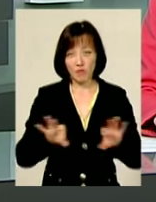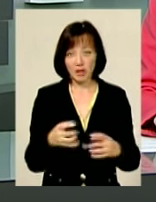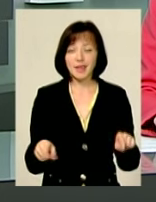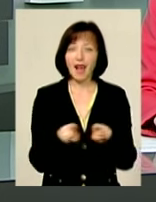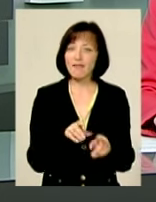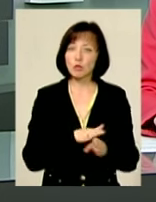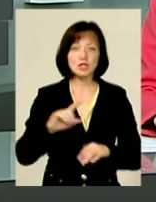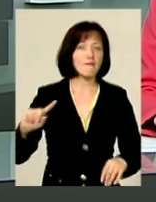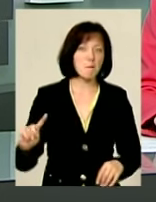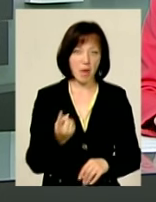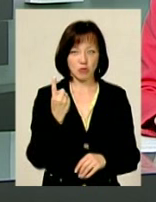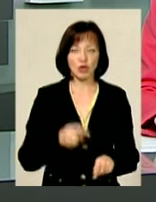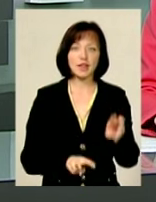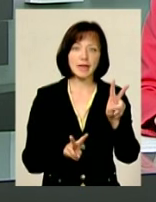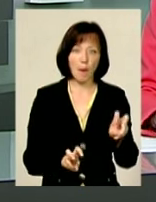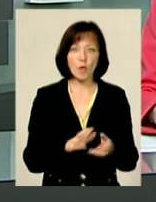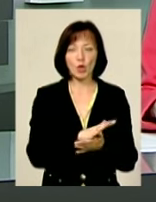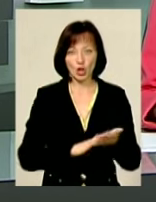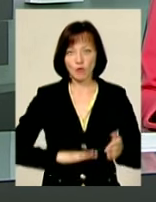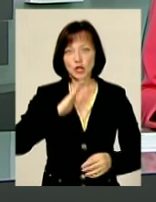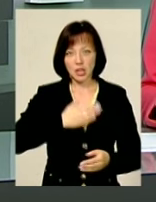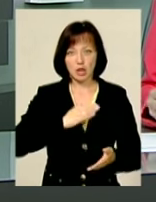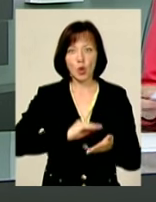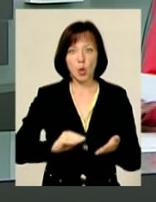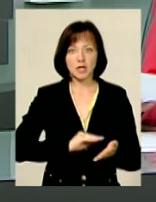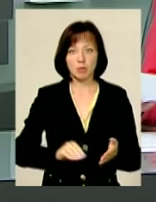таке відбулося вперше Тему продовжує Світлана Золота